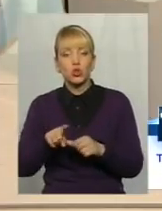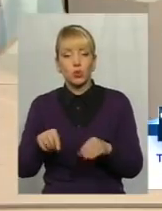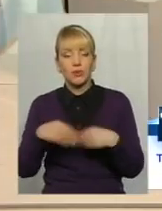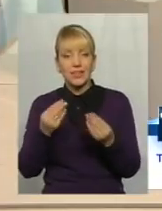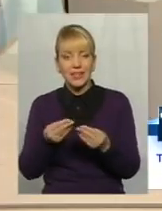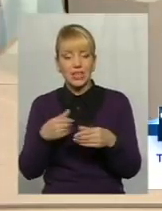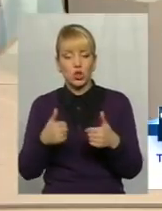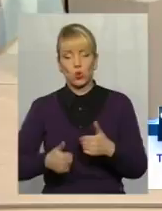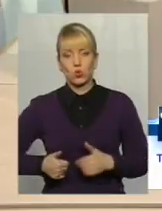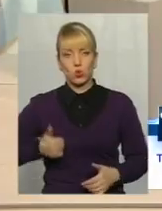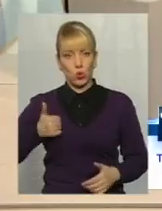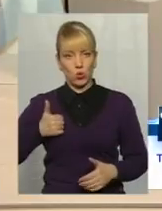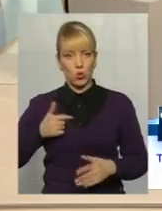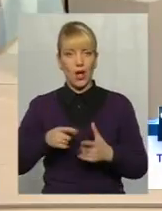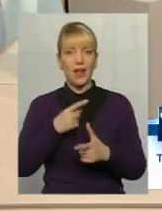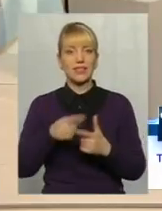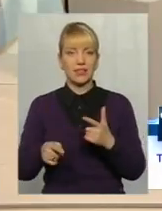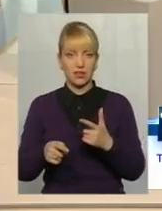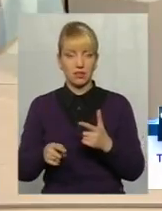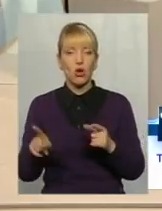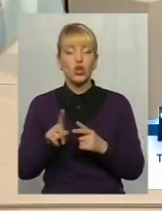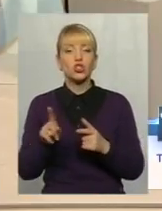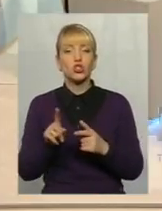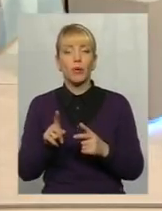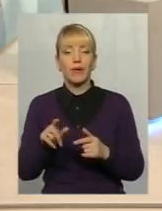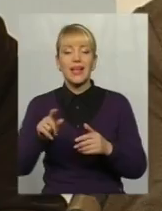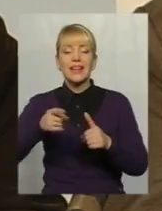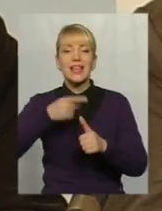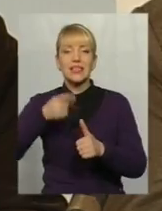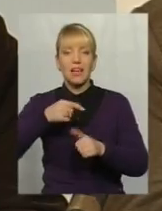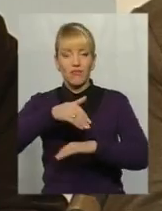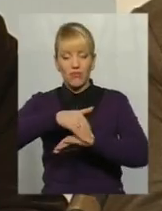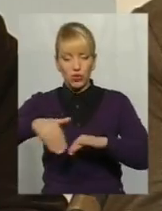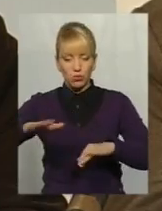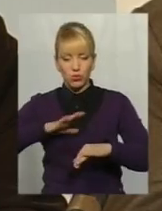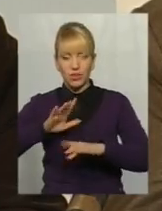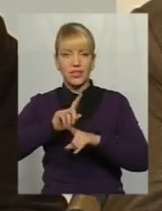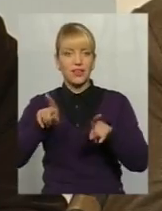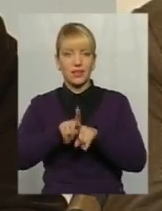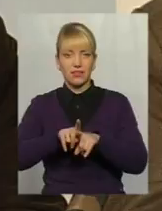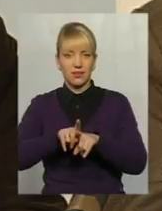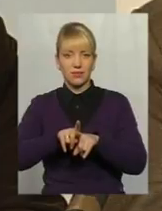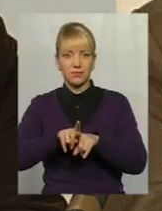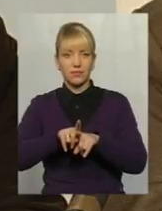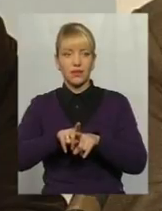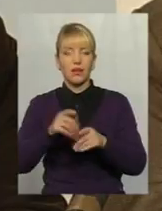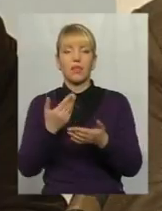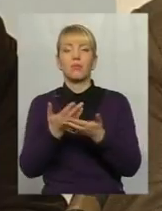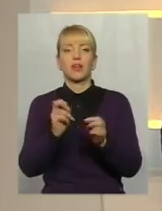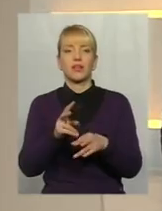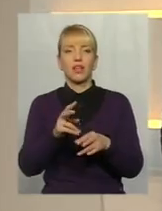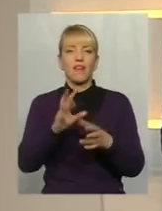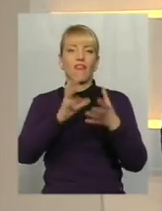альтернативу. щоб назвами вулиць, вони були не такі знеособлені, такі стандартні, там, Вишнева, там,